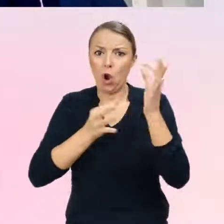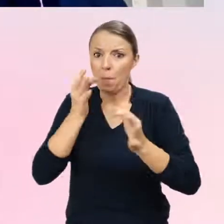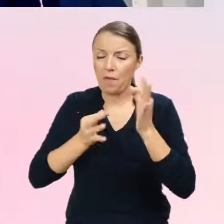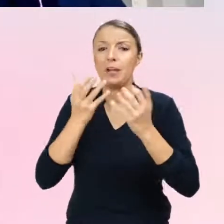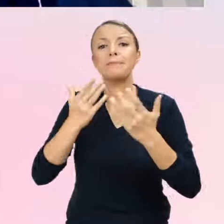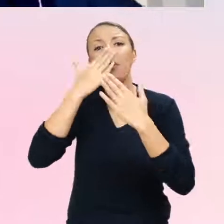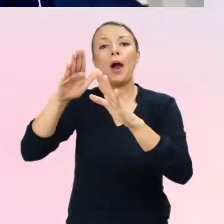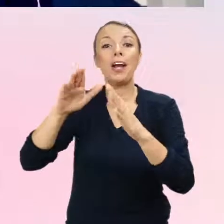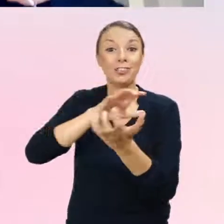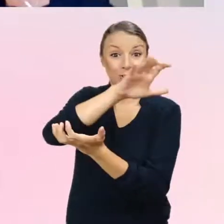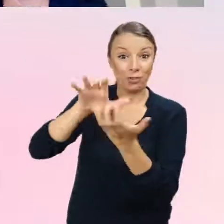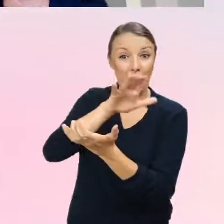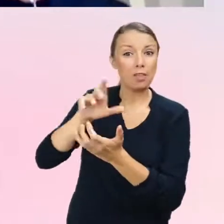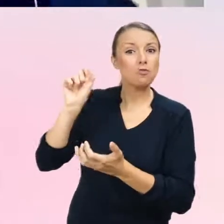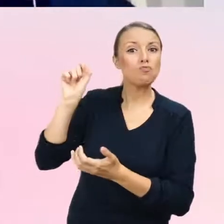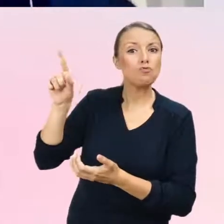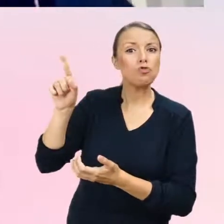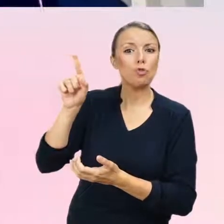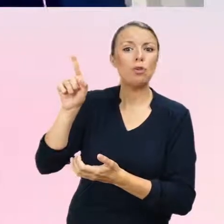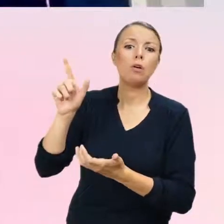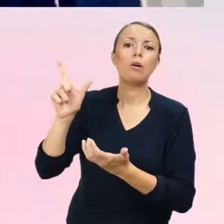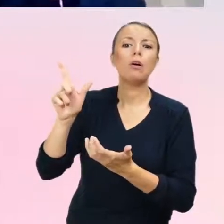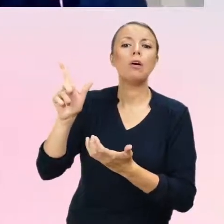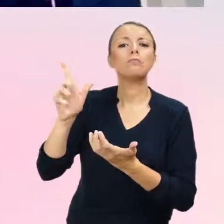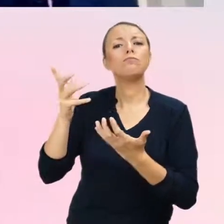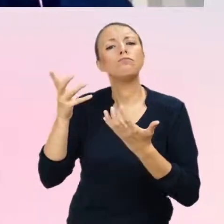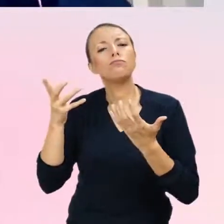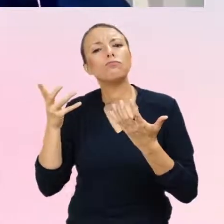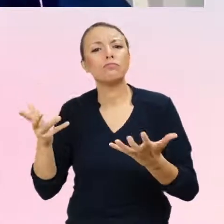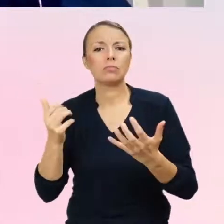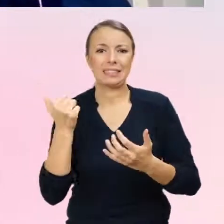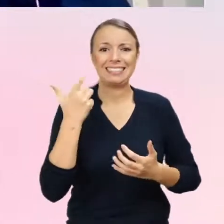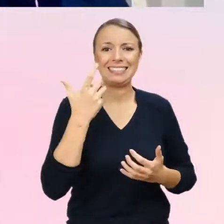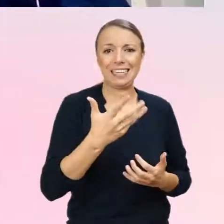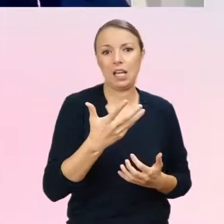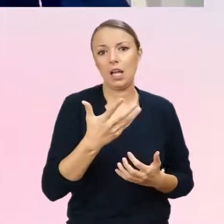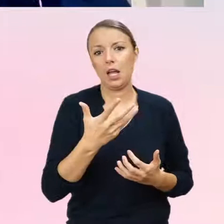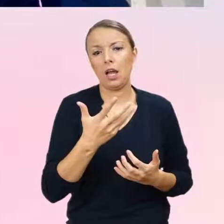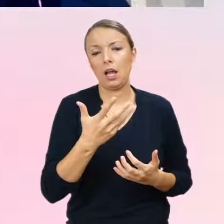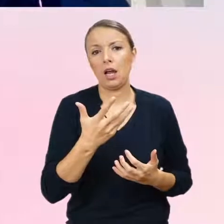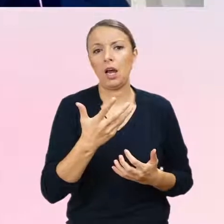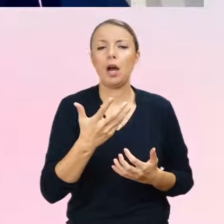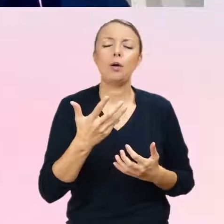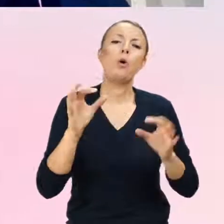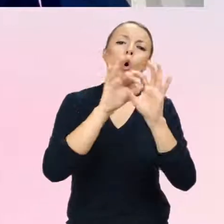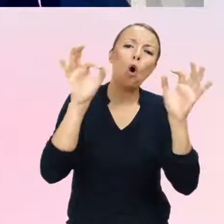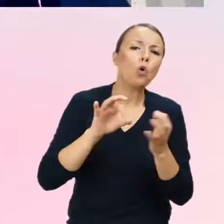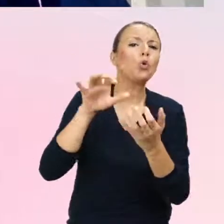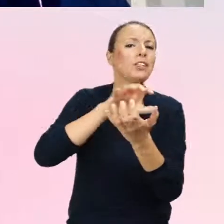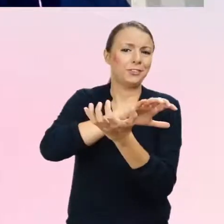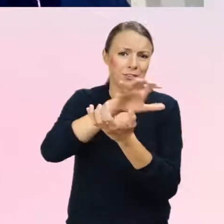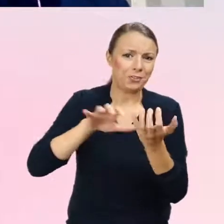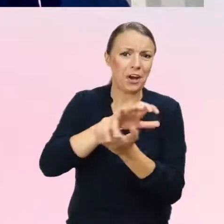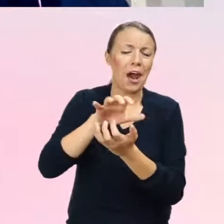istnieje